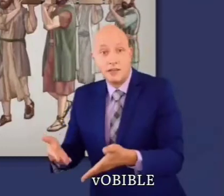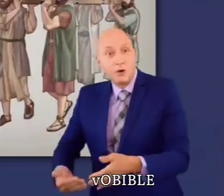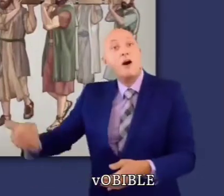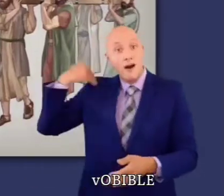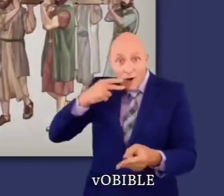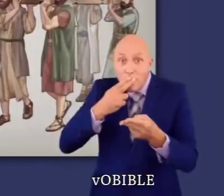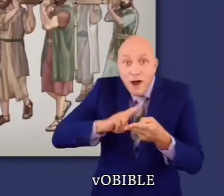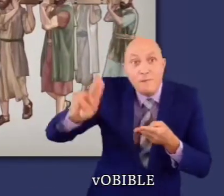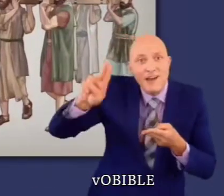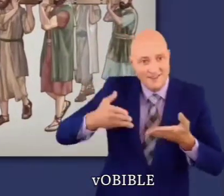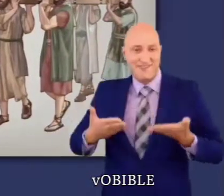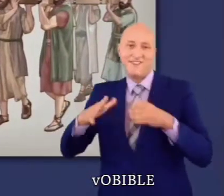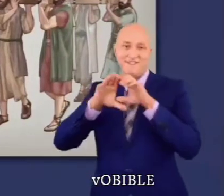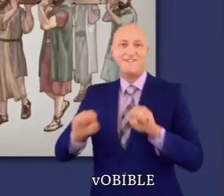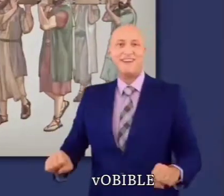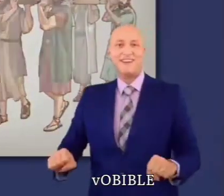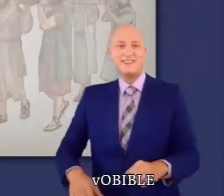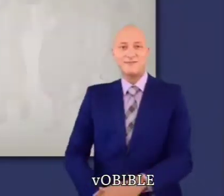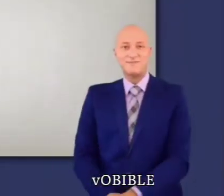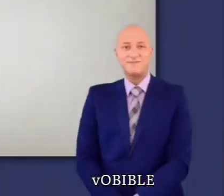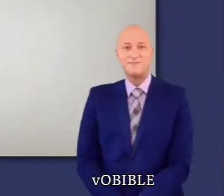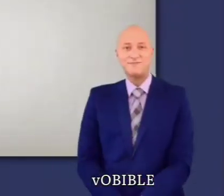de Joseph, fils de Jacob, en terre promise.